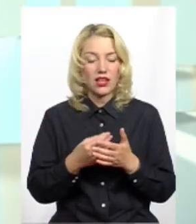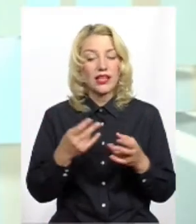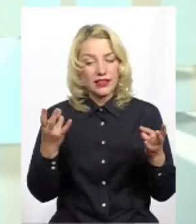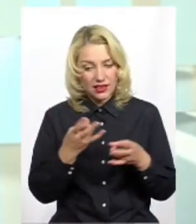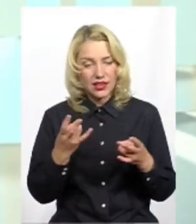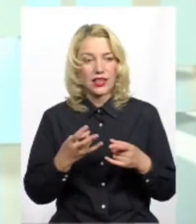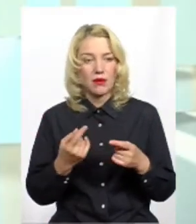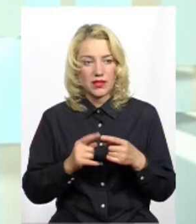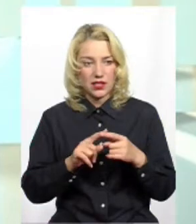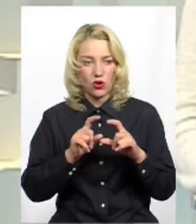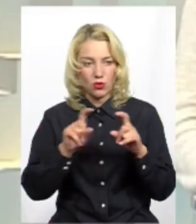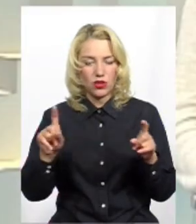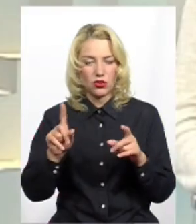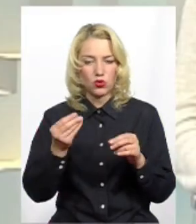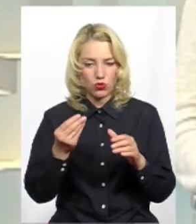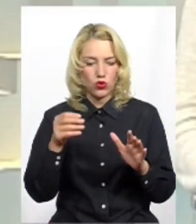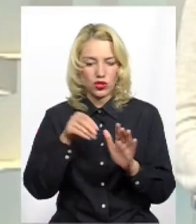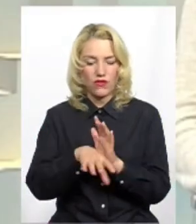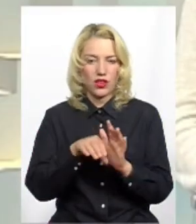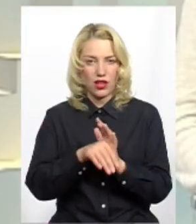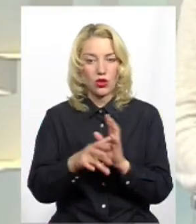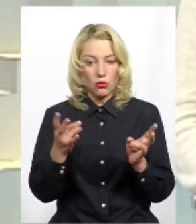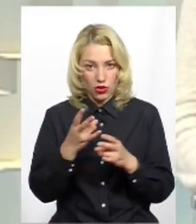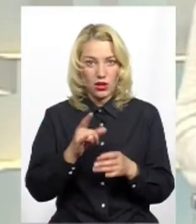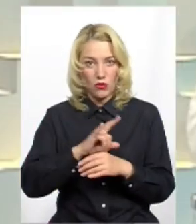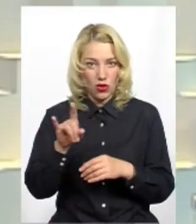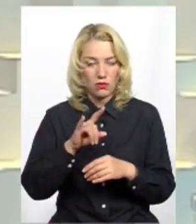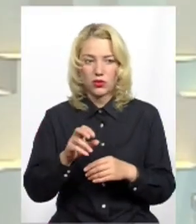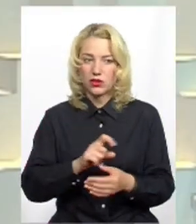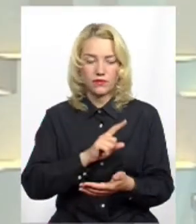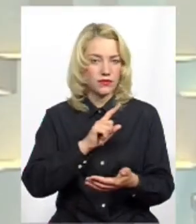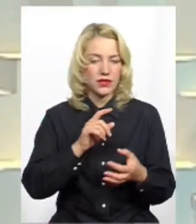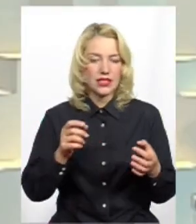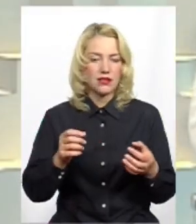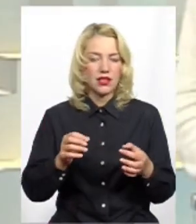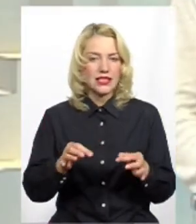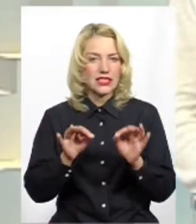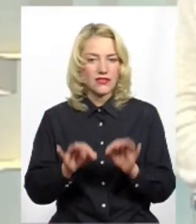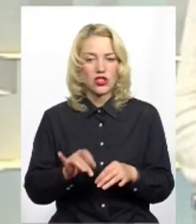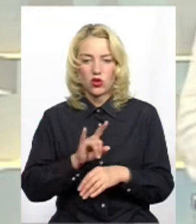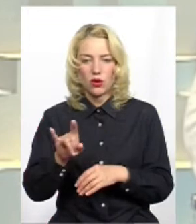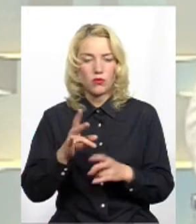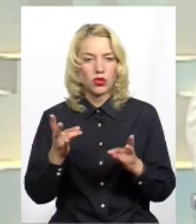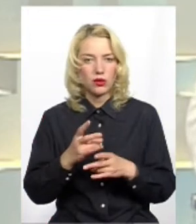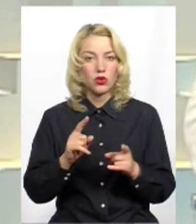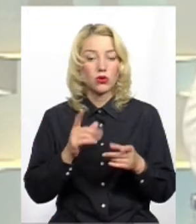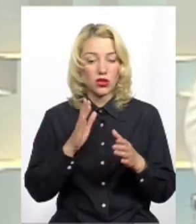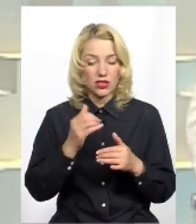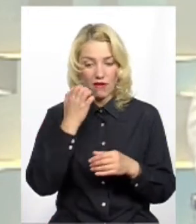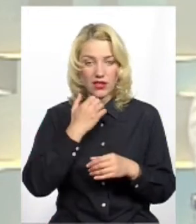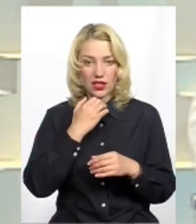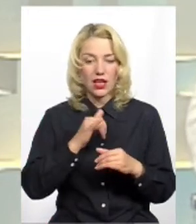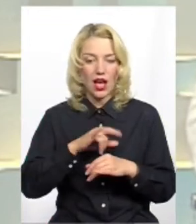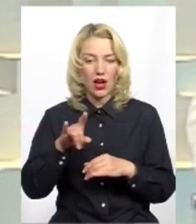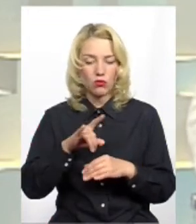щоб залучати під нього кошти? Чи потрібен аеропорт? Звичайно, аеропорт потрібний, бо завдяки аеропорту буде розвиватися